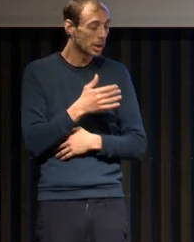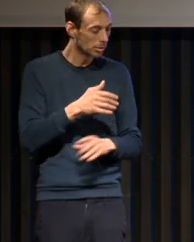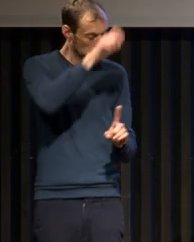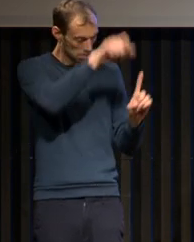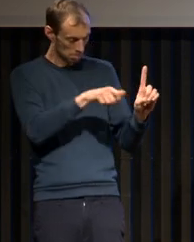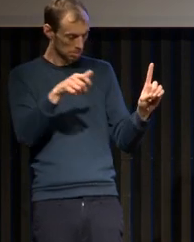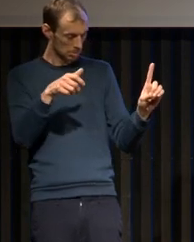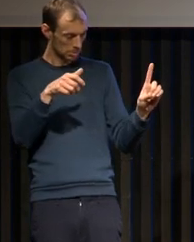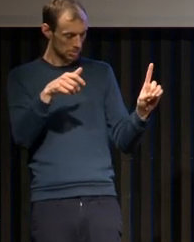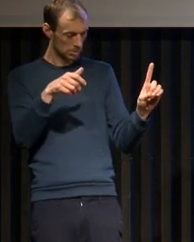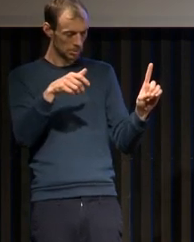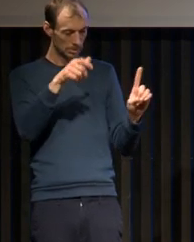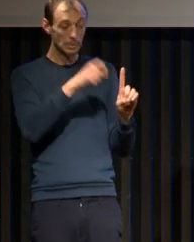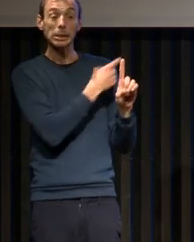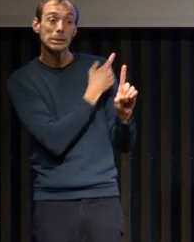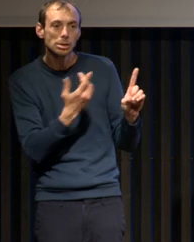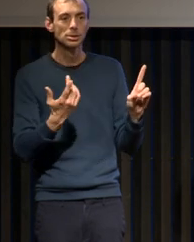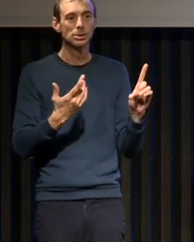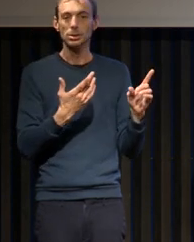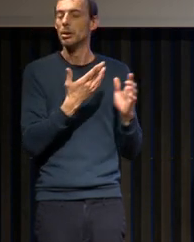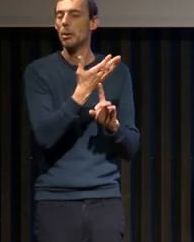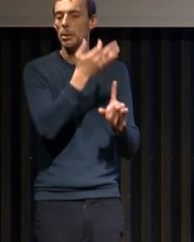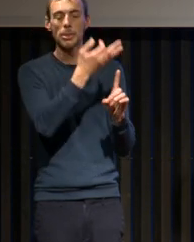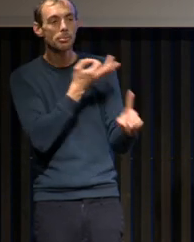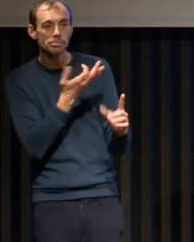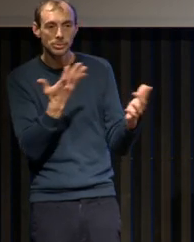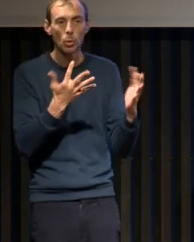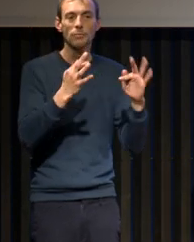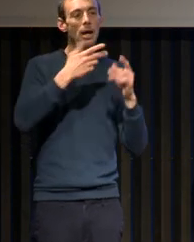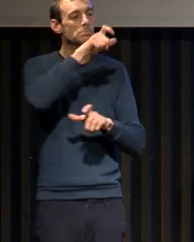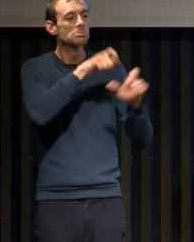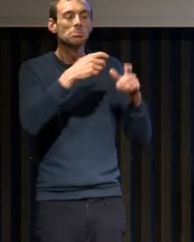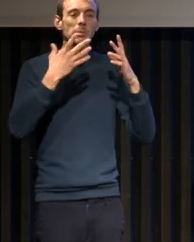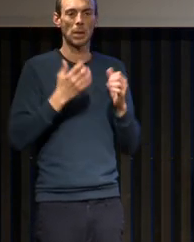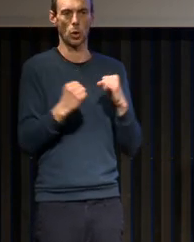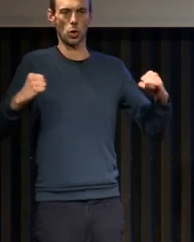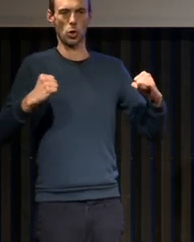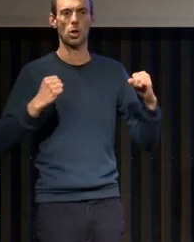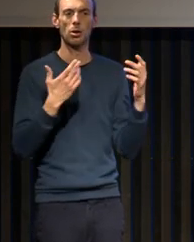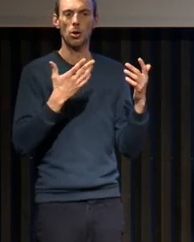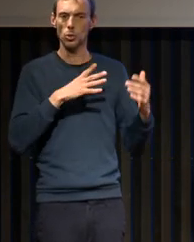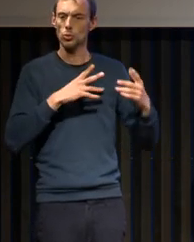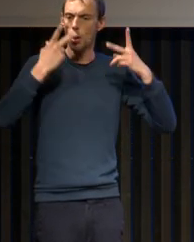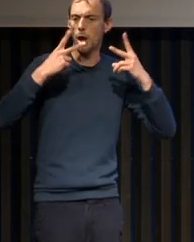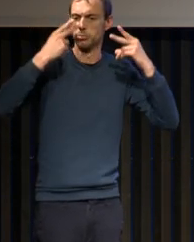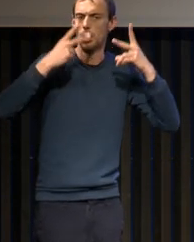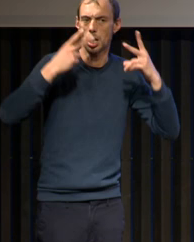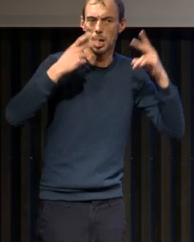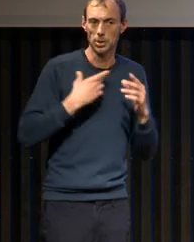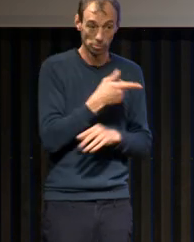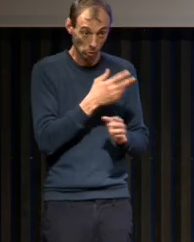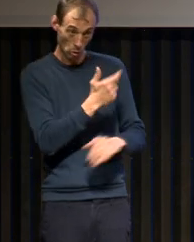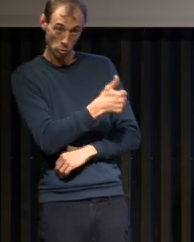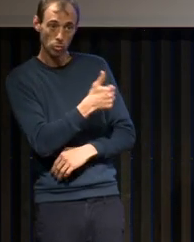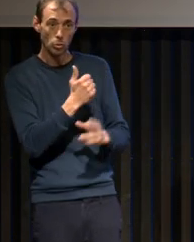particulier de somnolence d'une excessive chez un sujet obèse qu'il appellera le syndrome de Pickwick. Il fait rentrer, Borwell, le syndrome de Pickwick